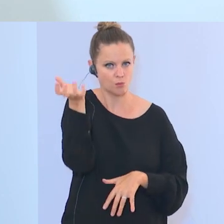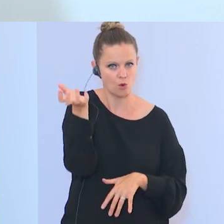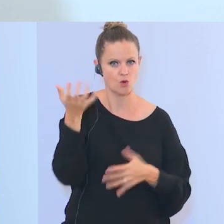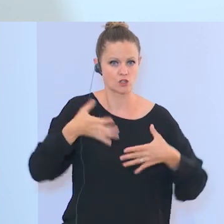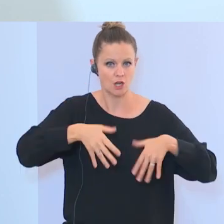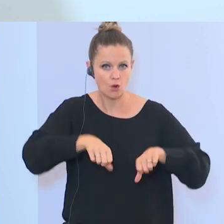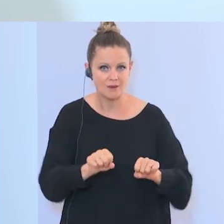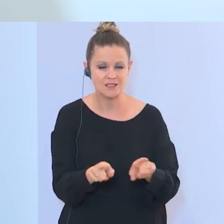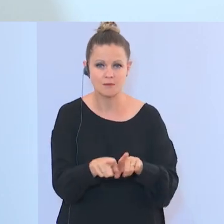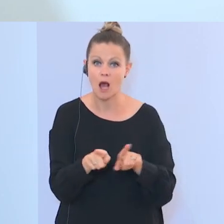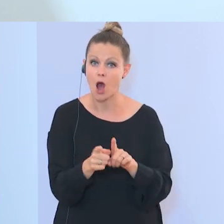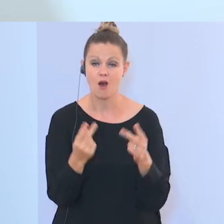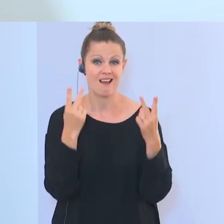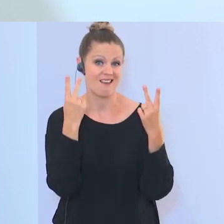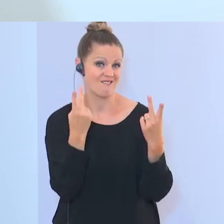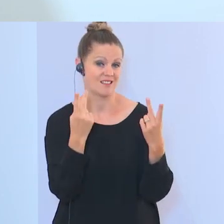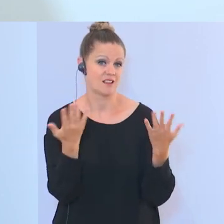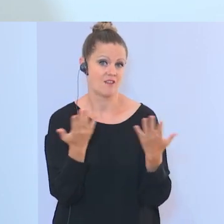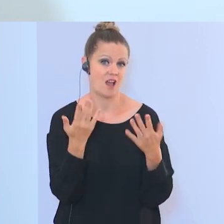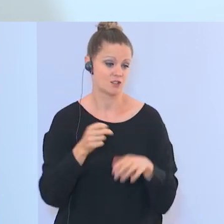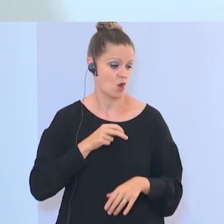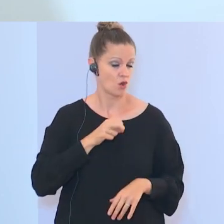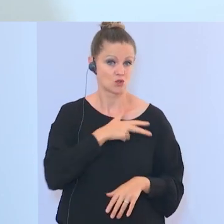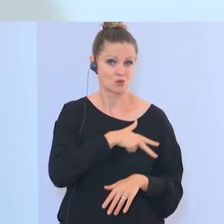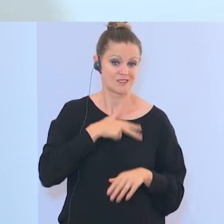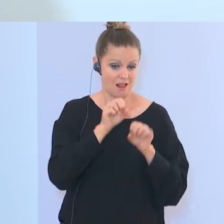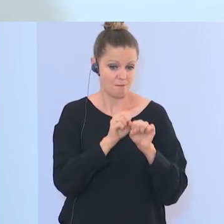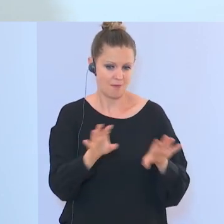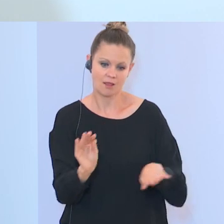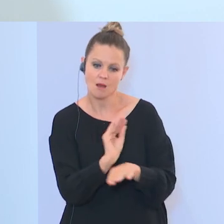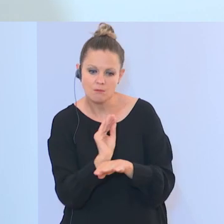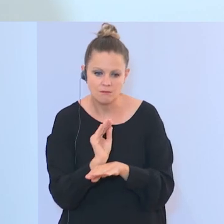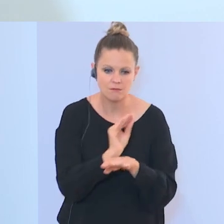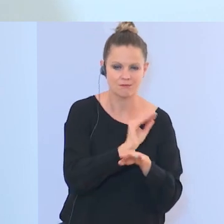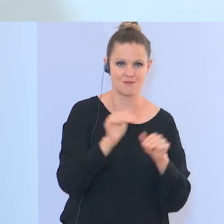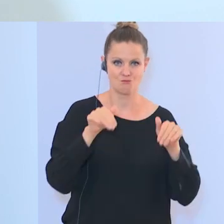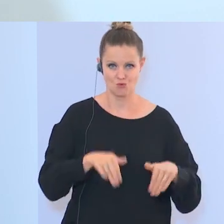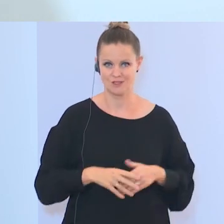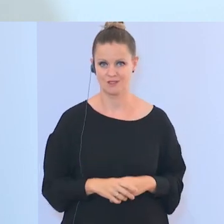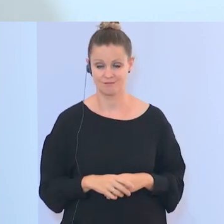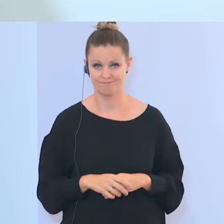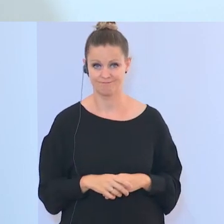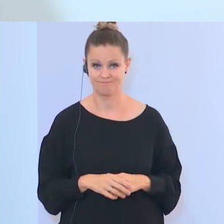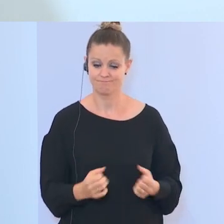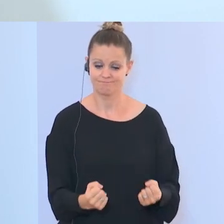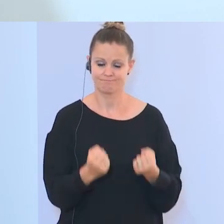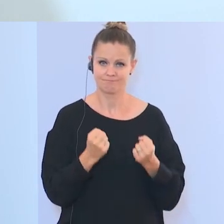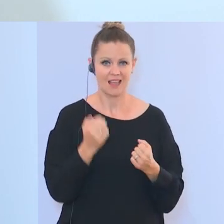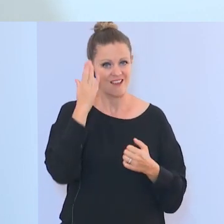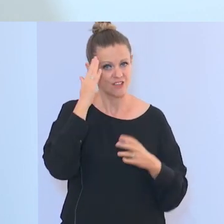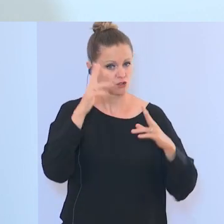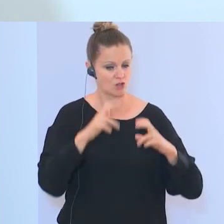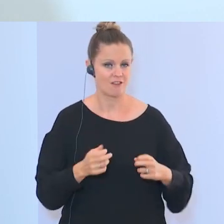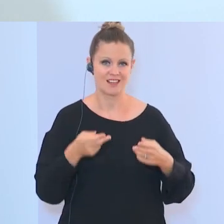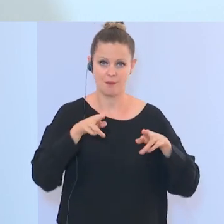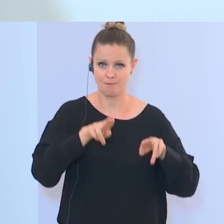ganz zentral sein, dass man beispielsweise auch soziale Medien beobachtet. Ein starker wissenschaftlicher Beirat begleitet